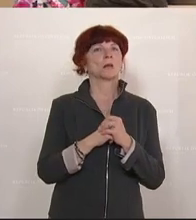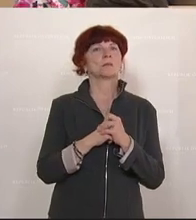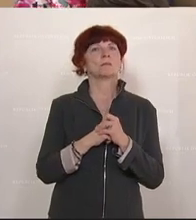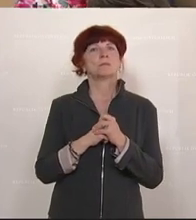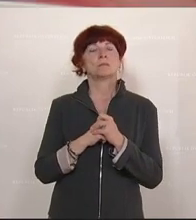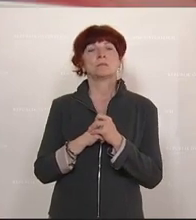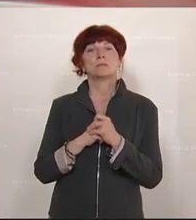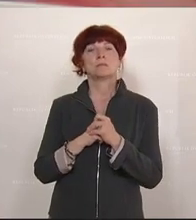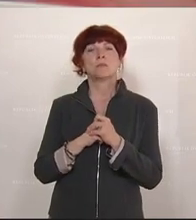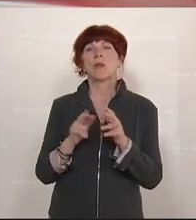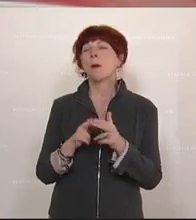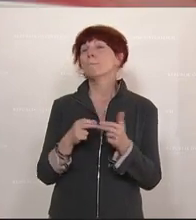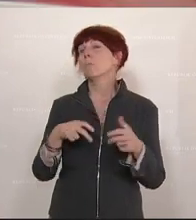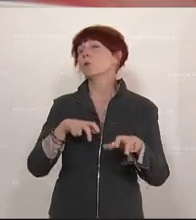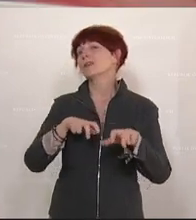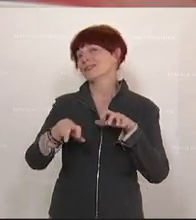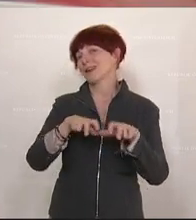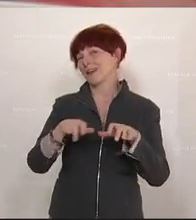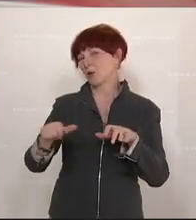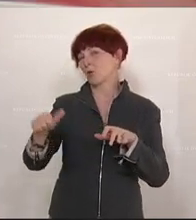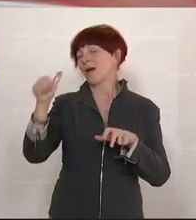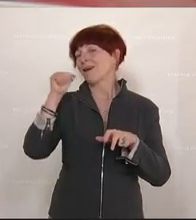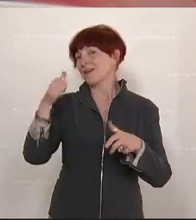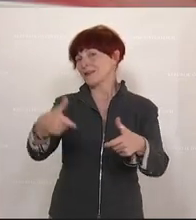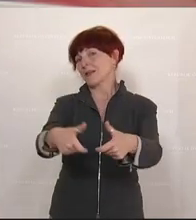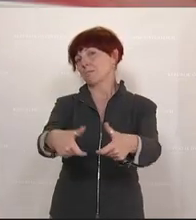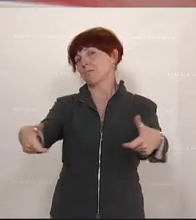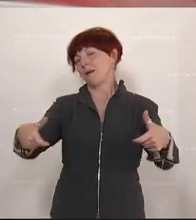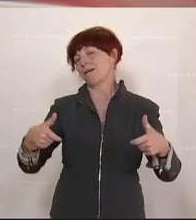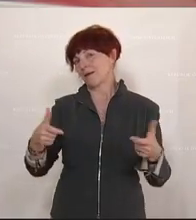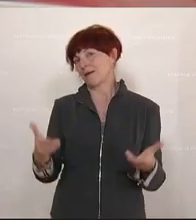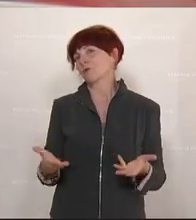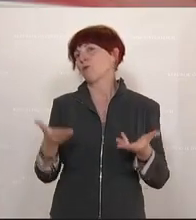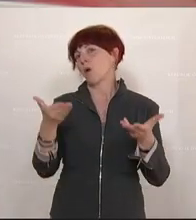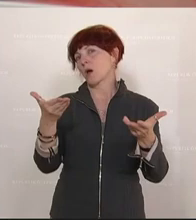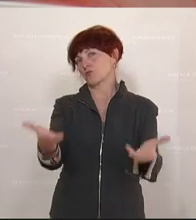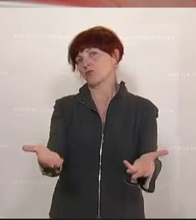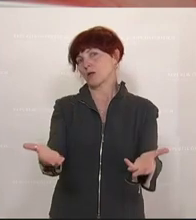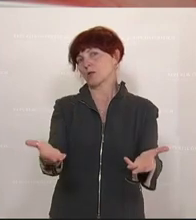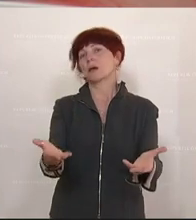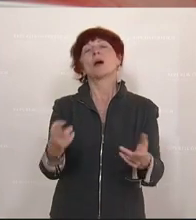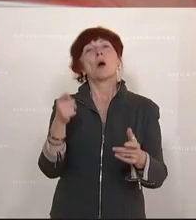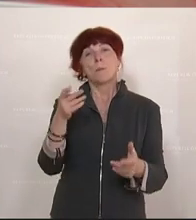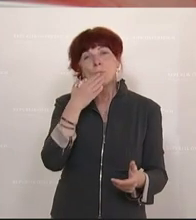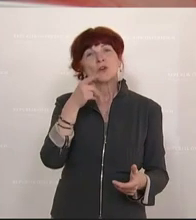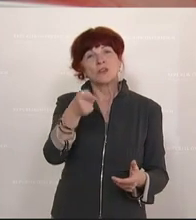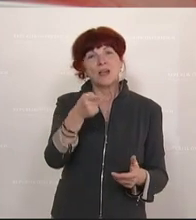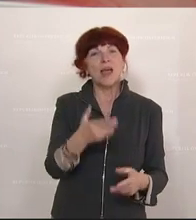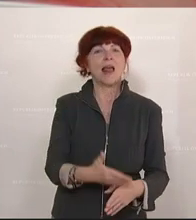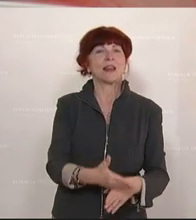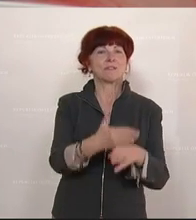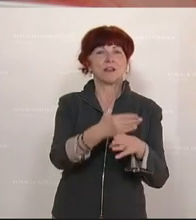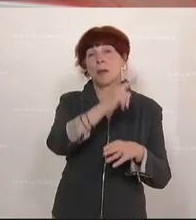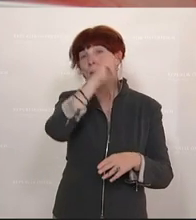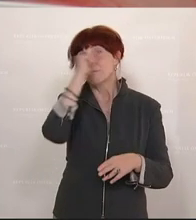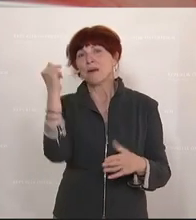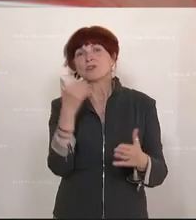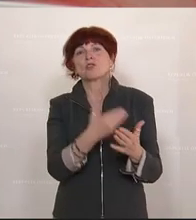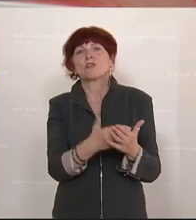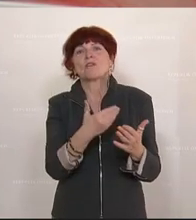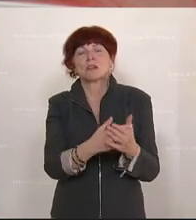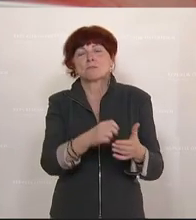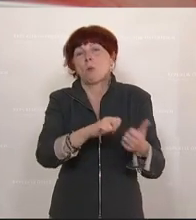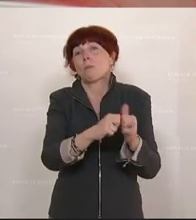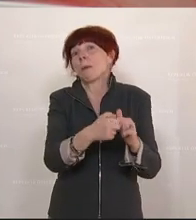Als Bundesregierung haben wir gestern ein Paket vorgestellt, um genau das abzufangen, wo es bei den Menschen aktuell am meisten